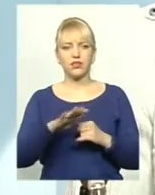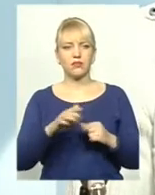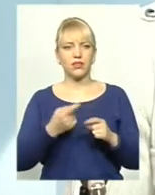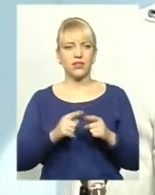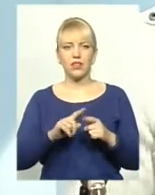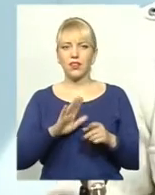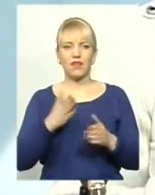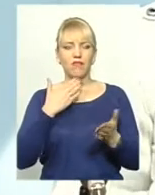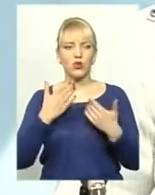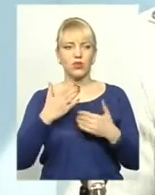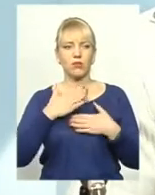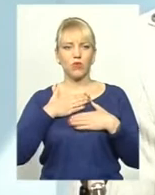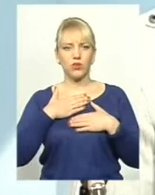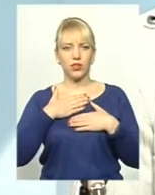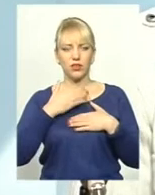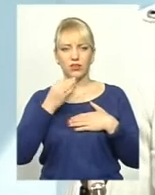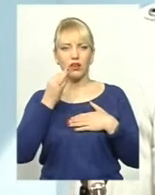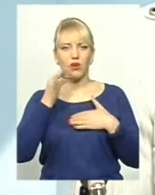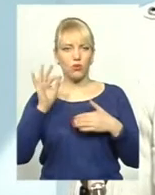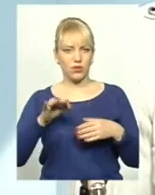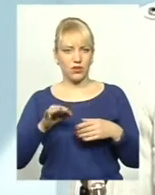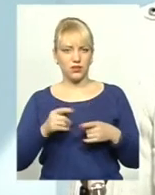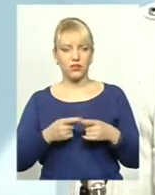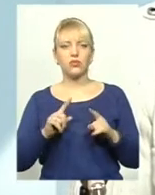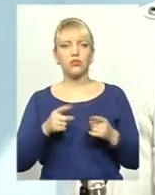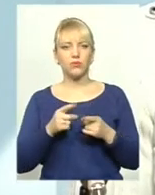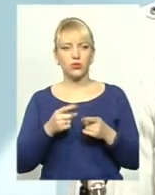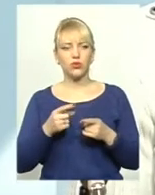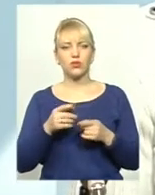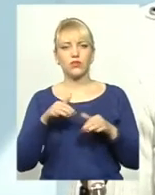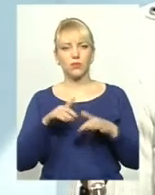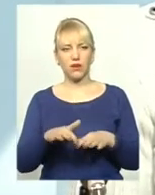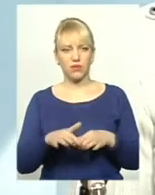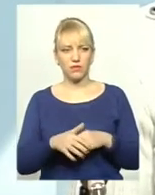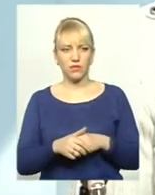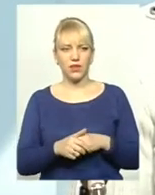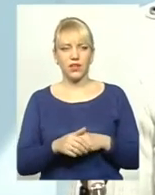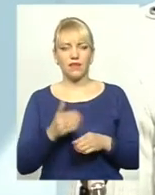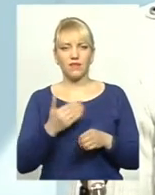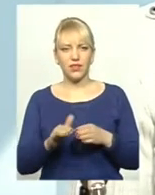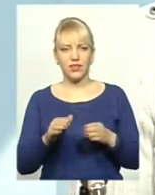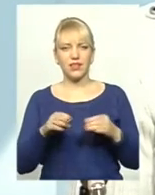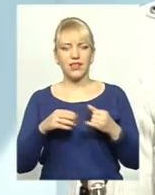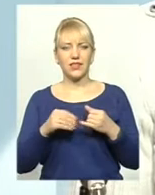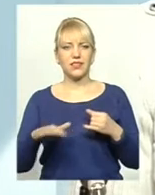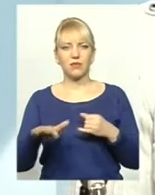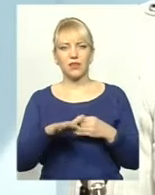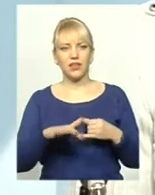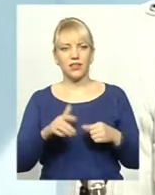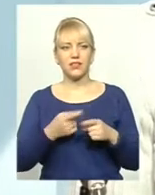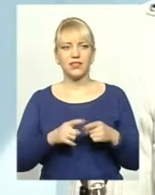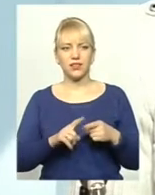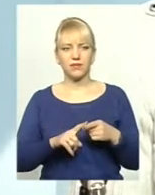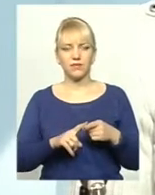відноситься до моєї компетенції. Справа в тому, що виділення землі – це